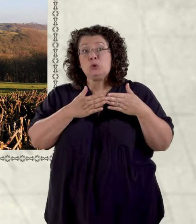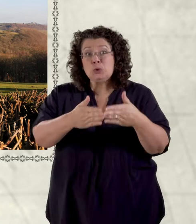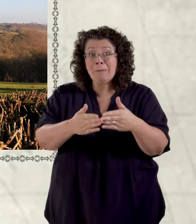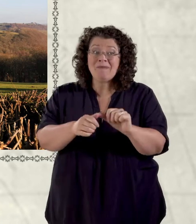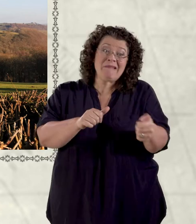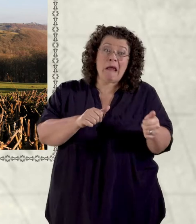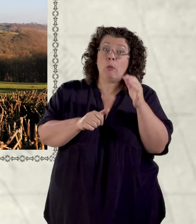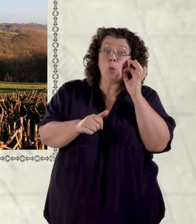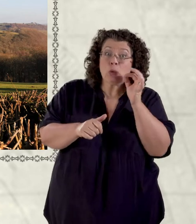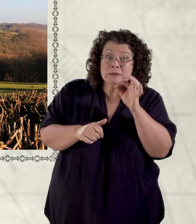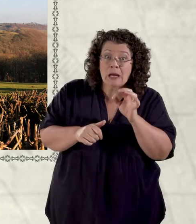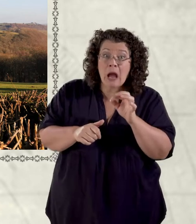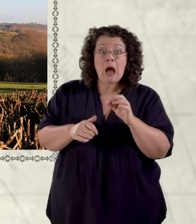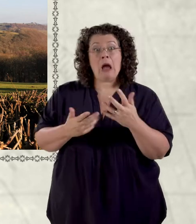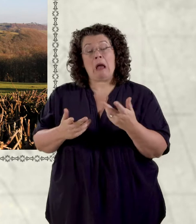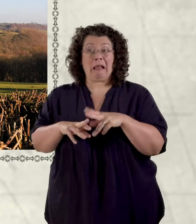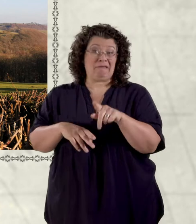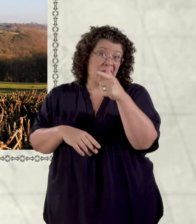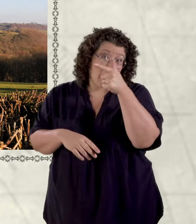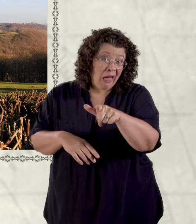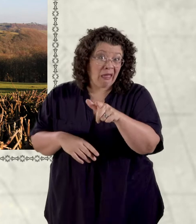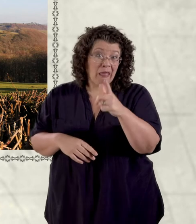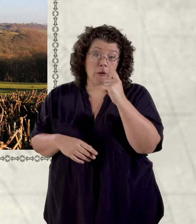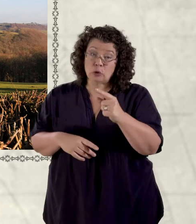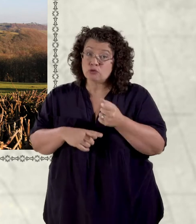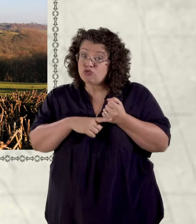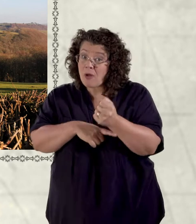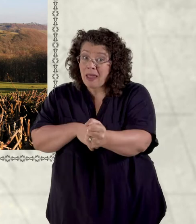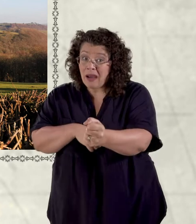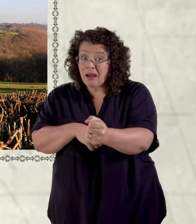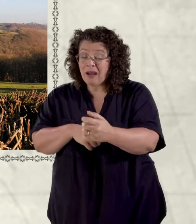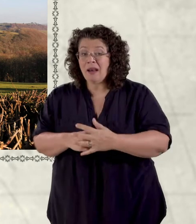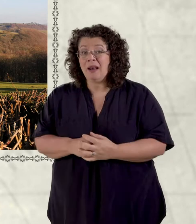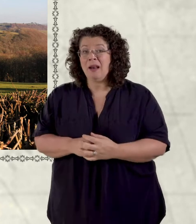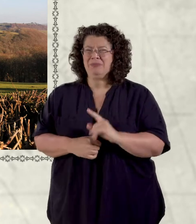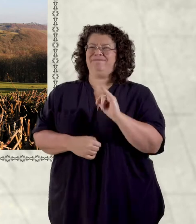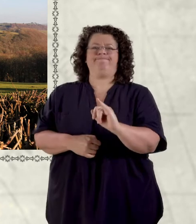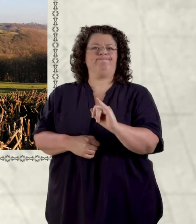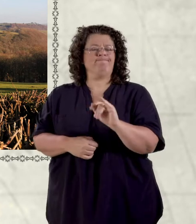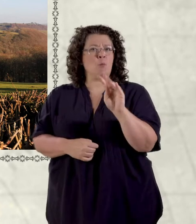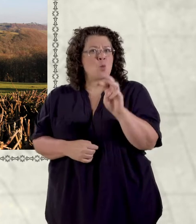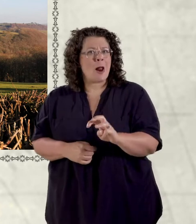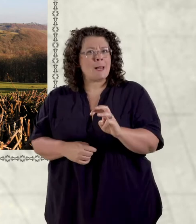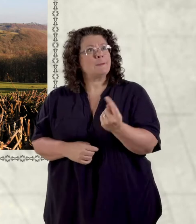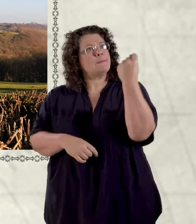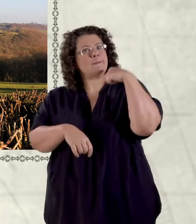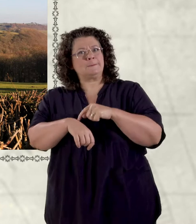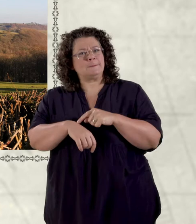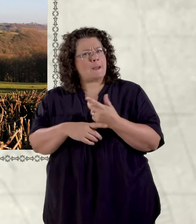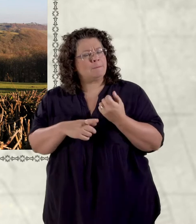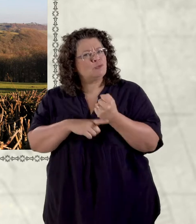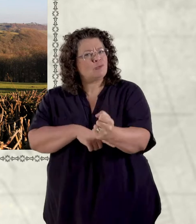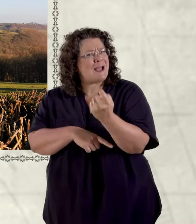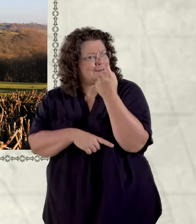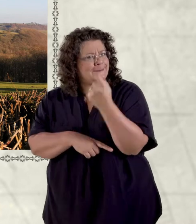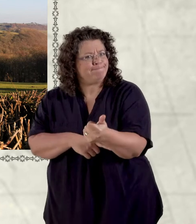iawn. Tren. Ond pryn iawn oedd y reilffyrdd yng Nghymru, oedd angen mwy o